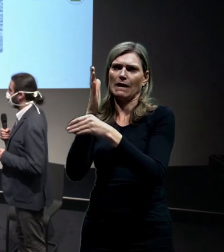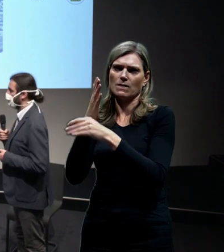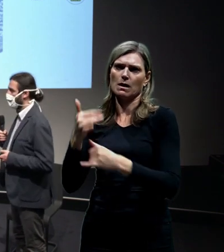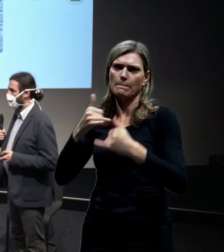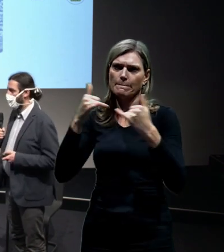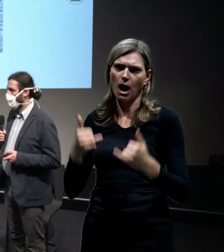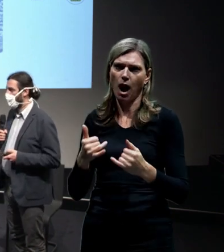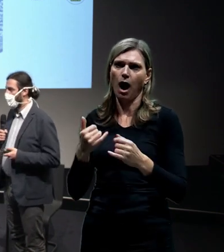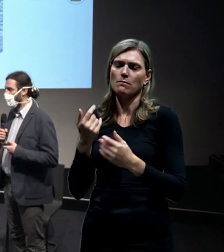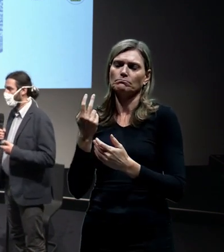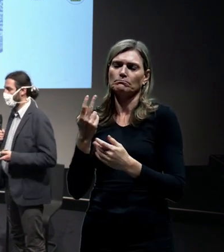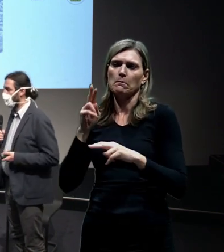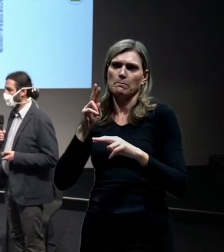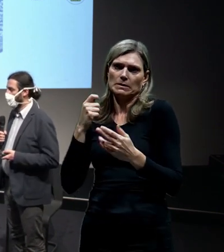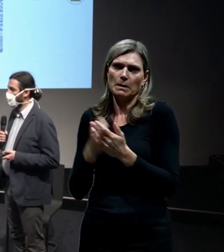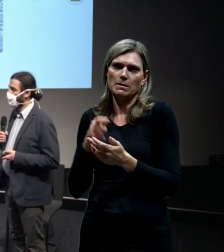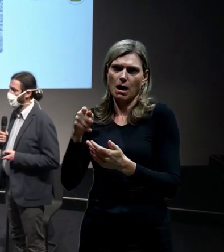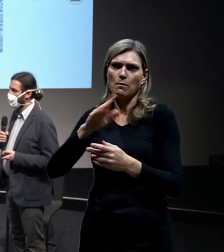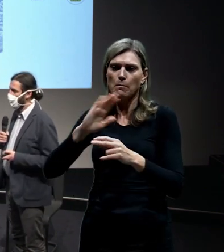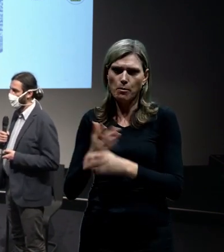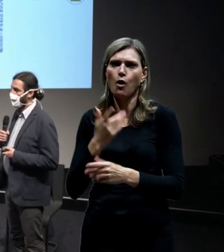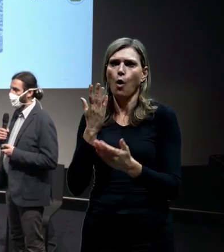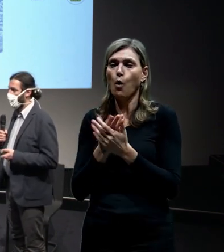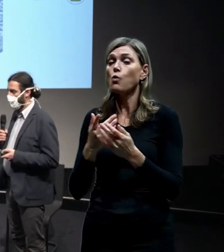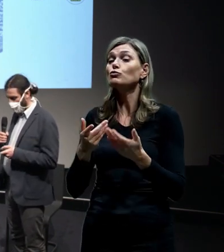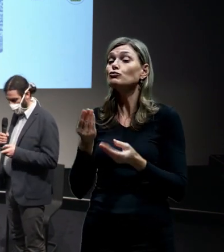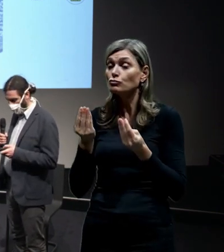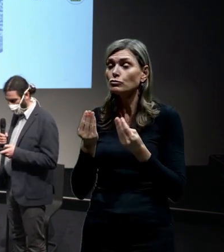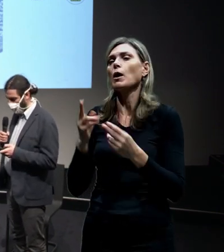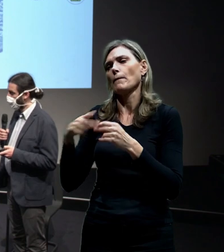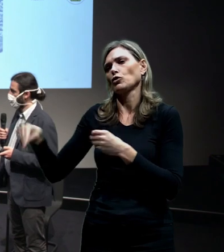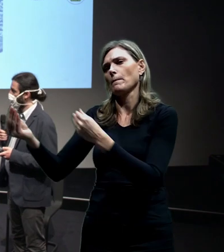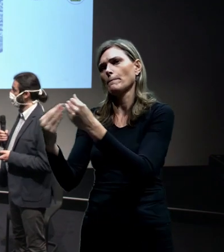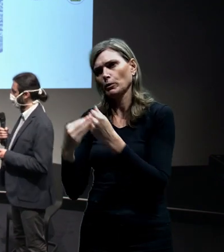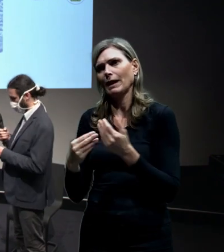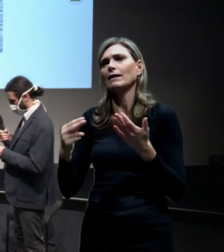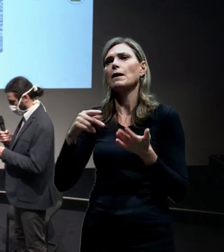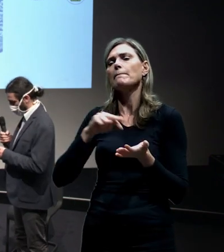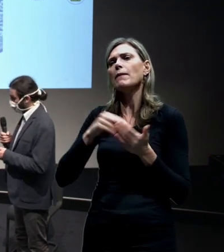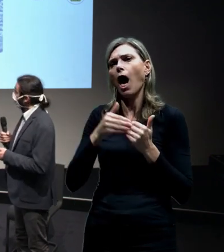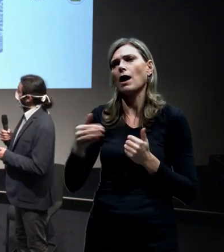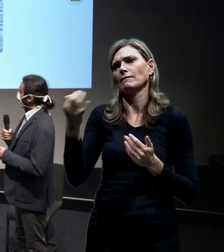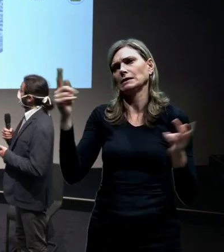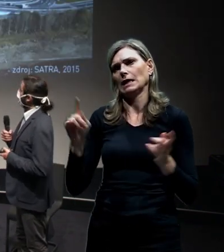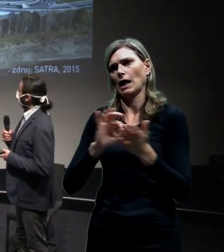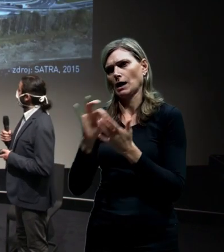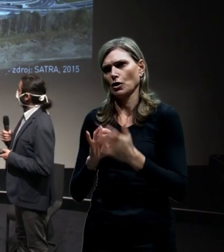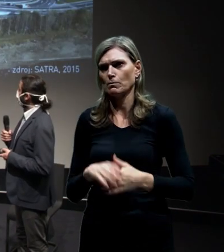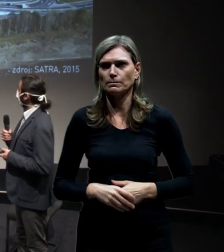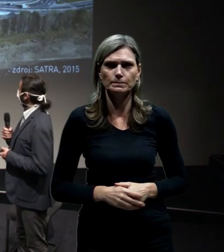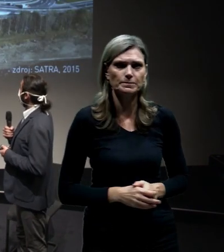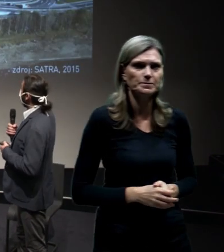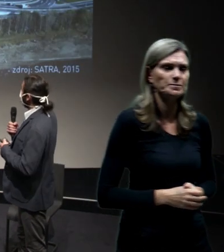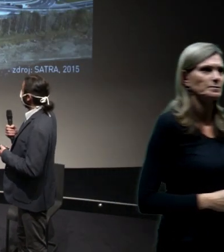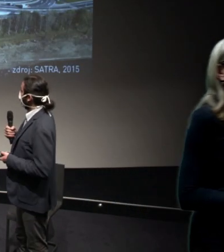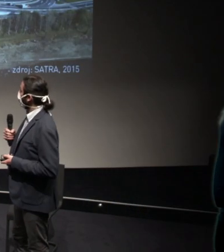a tím by měly vzniknout další podměty právě k těmto krátkodobým opatřením. A již se vrátíme k těm